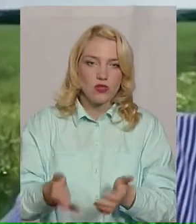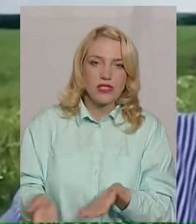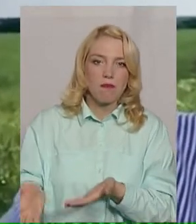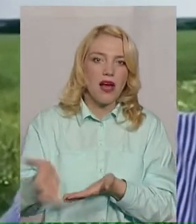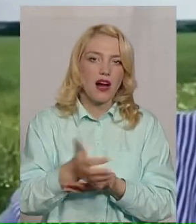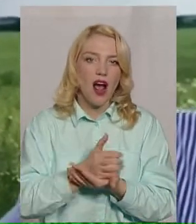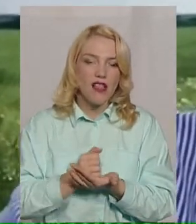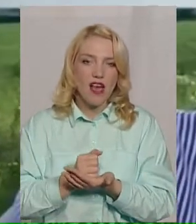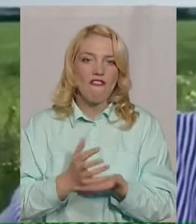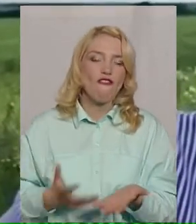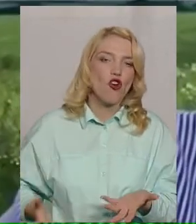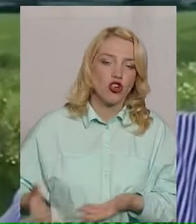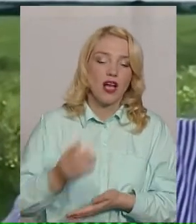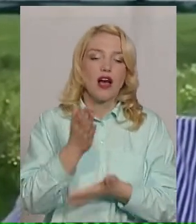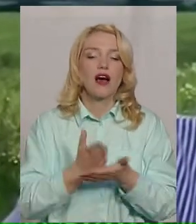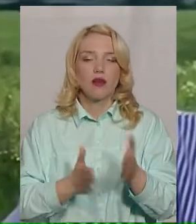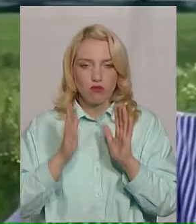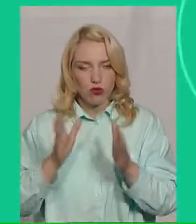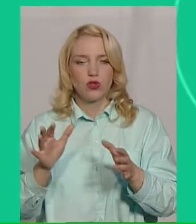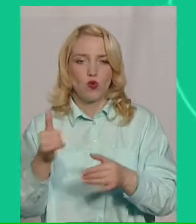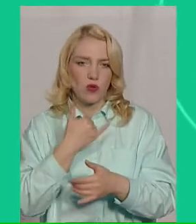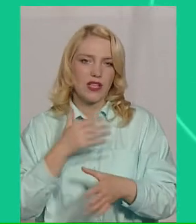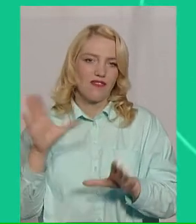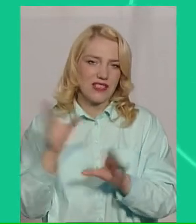хліб буде, і все в нас буде добре.